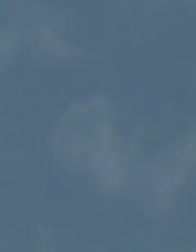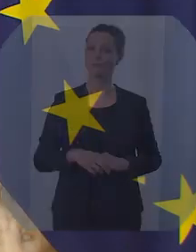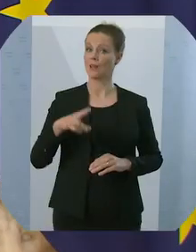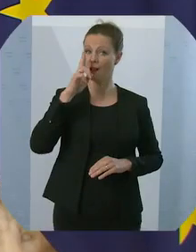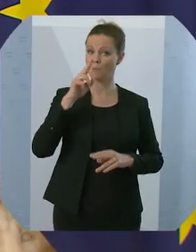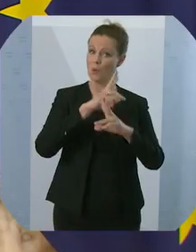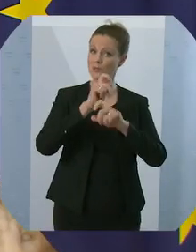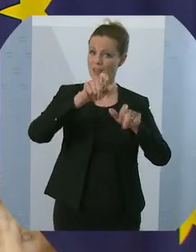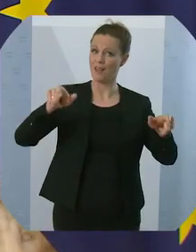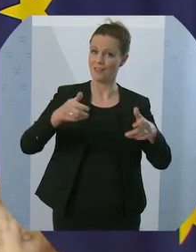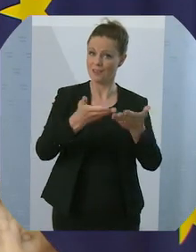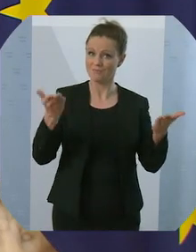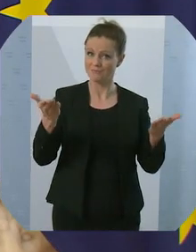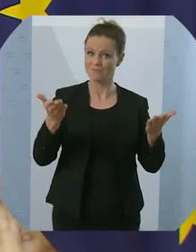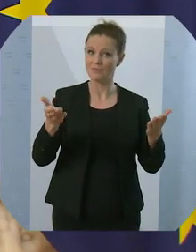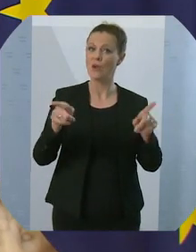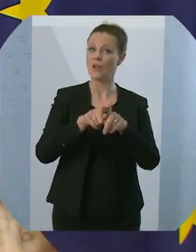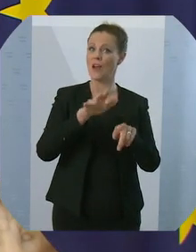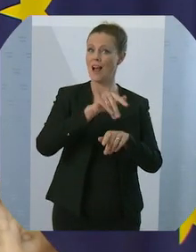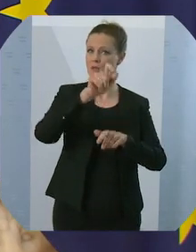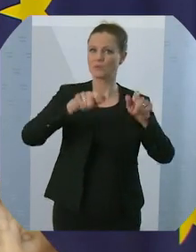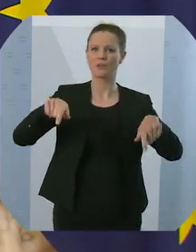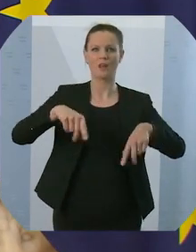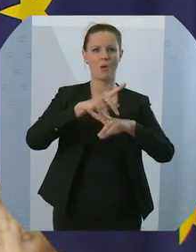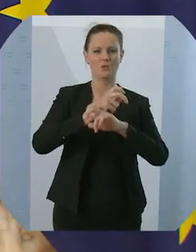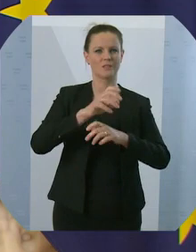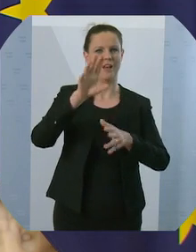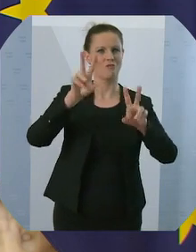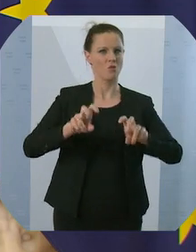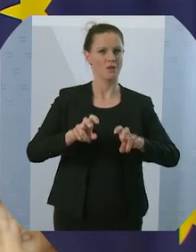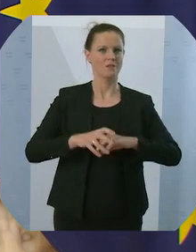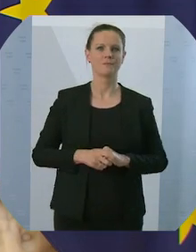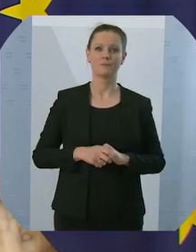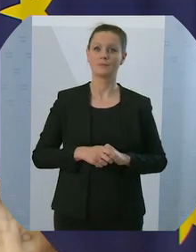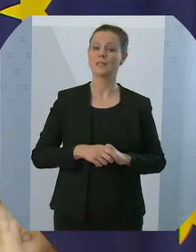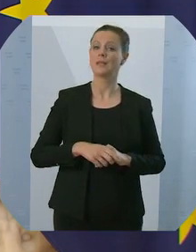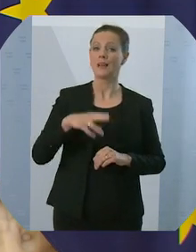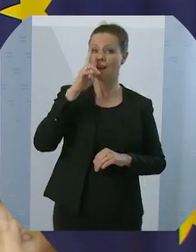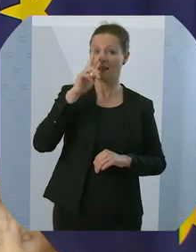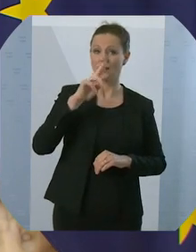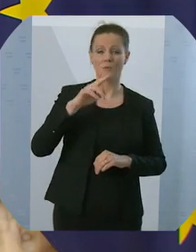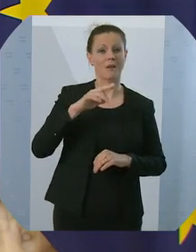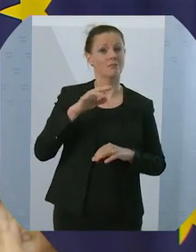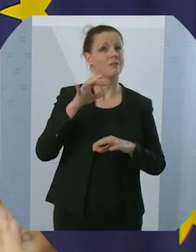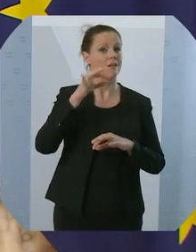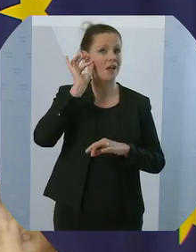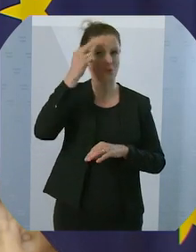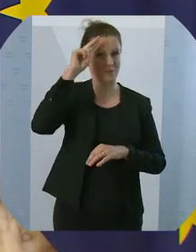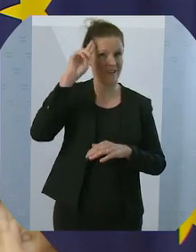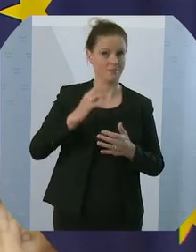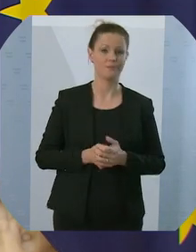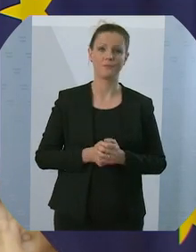Liebe Österreicherinnen und Österreicher und alle Menschen, die in Österreich leben, sehr geehrte Damen und Herren, der 8. Mai